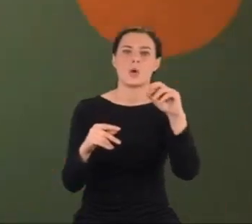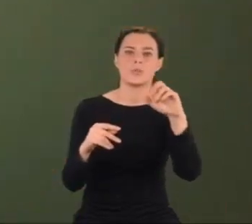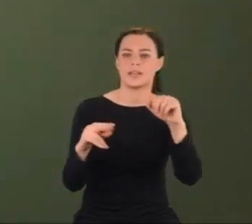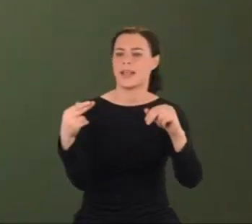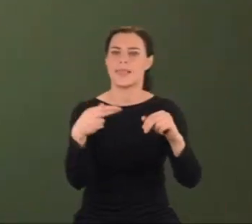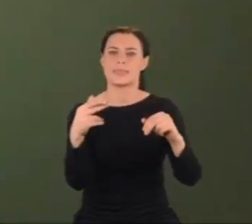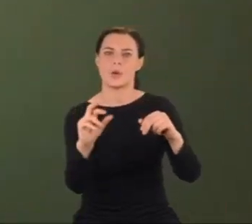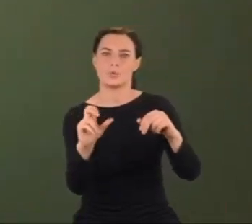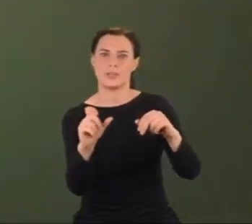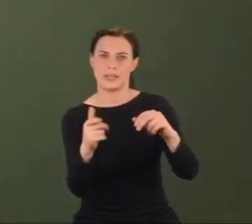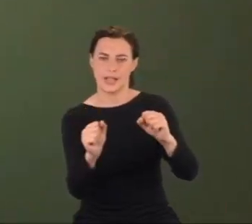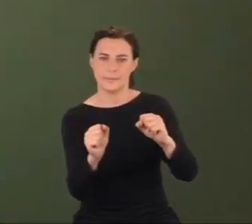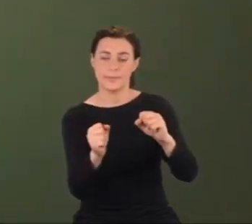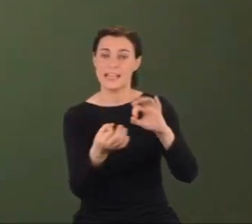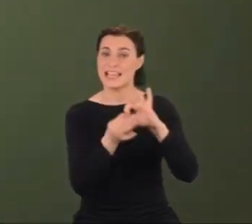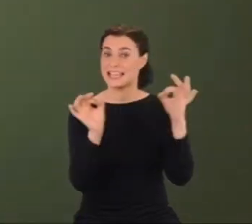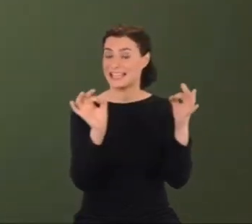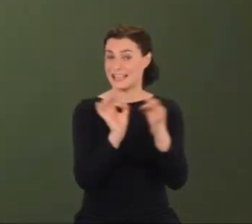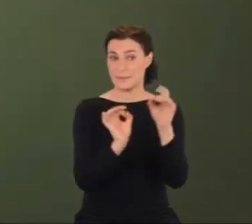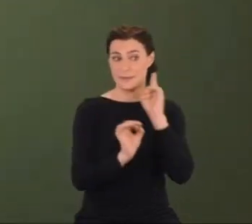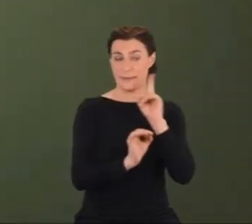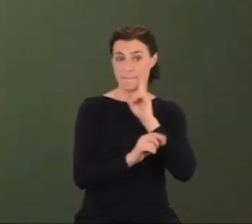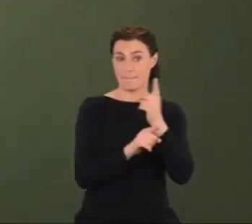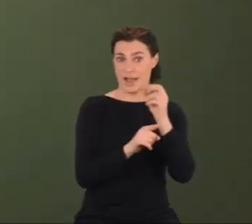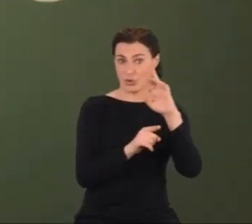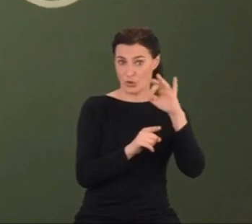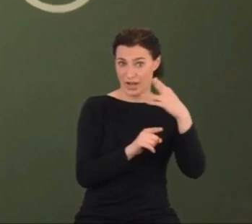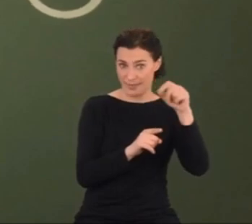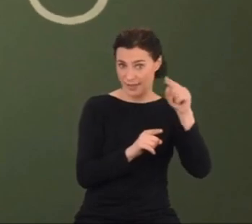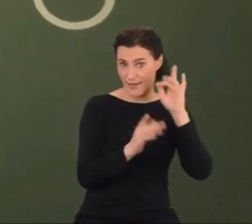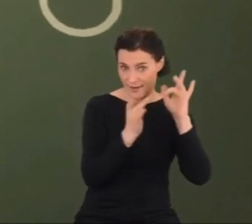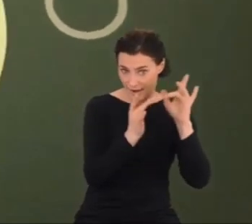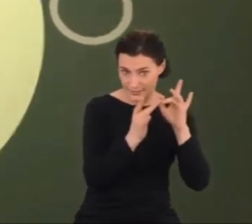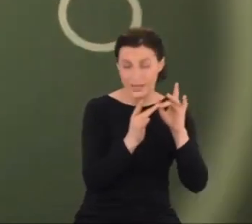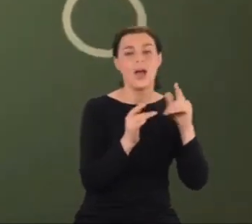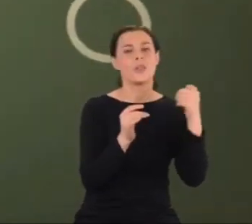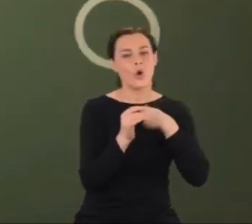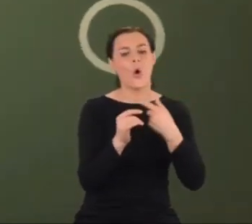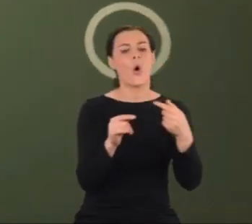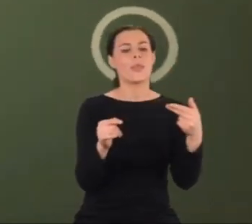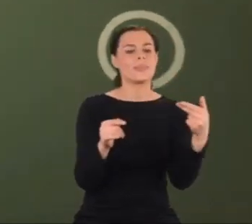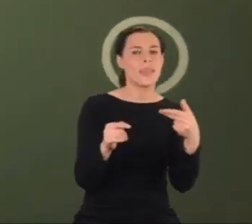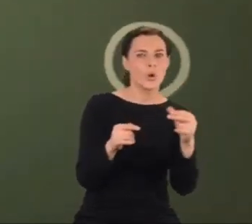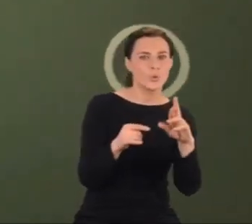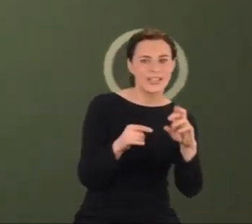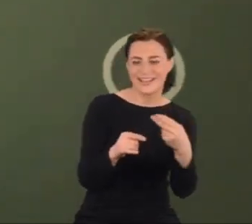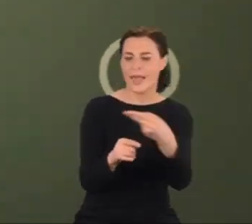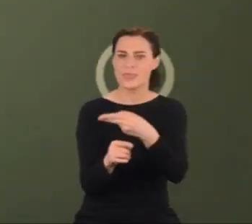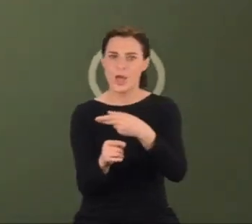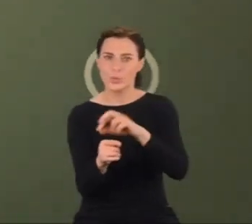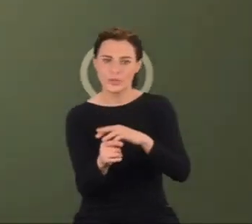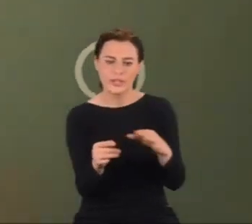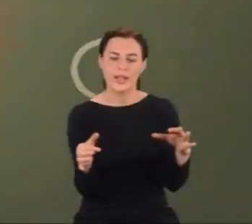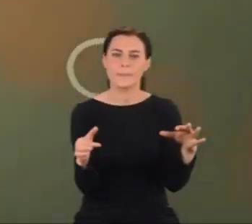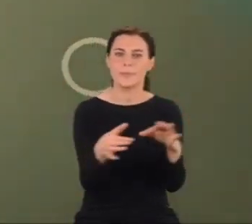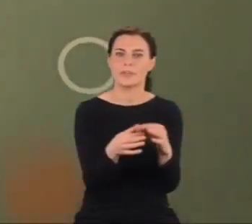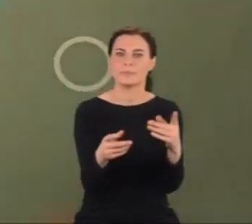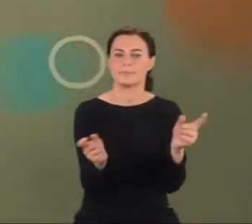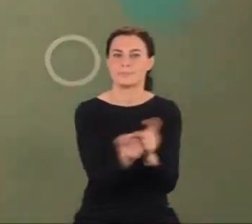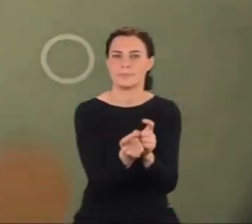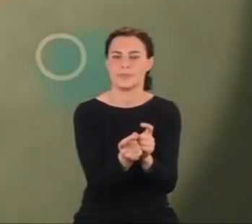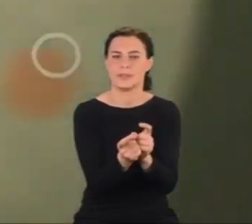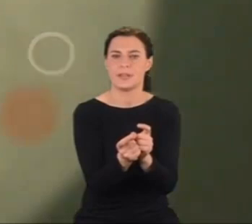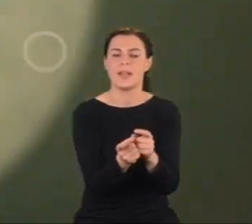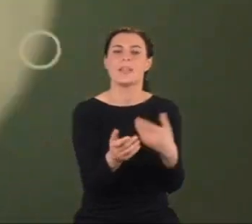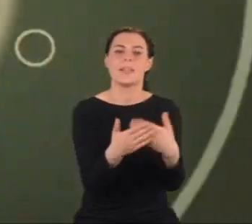Gdyby rację miał Majorana, powinny być sytuacje, gdy oba neutrina się unicestwiają i pierwsze przejmuje rolę